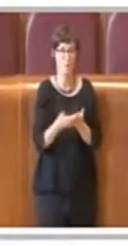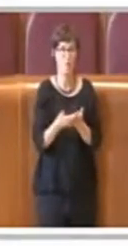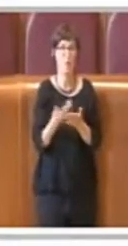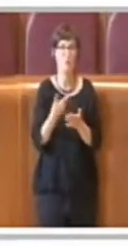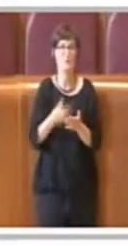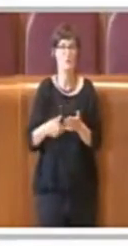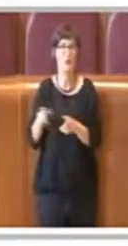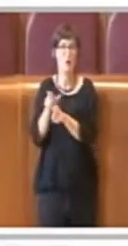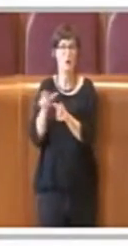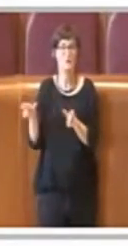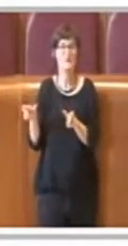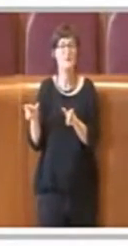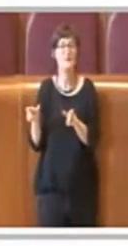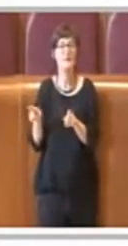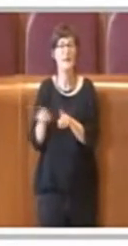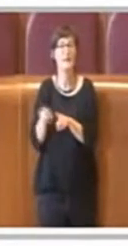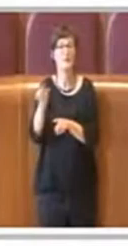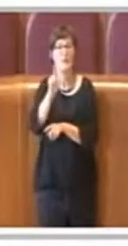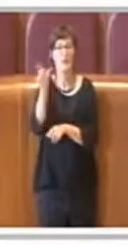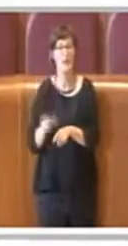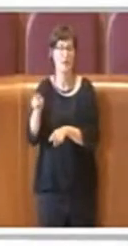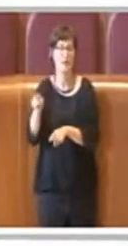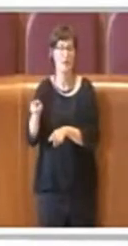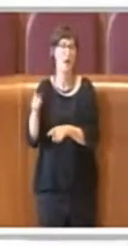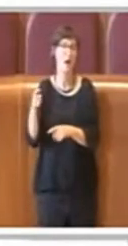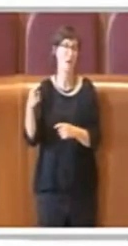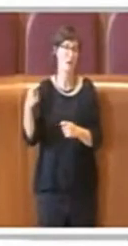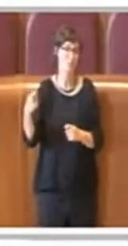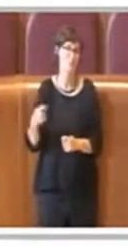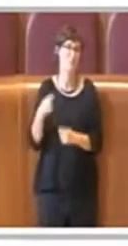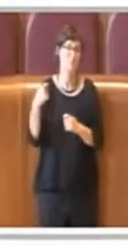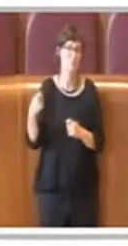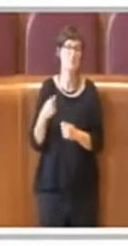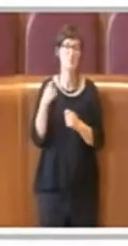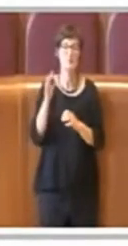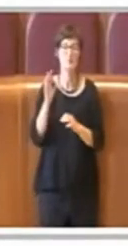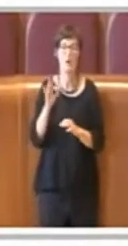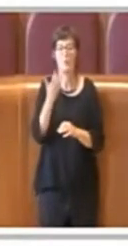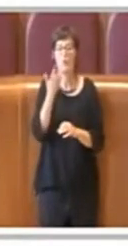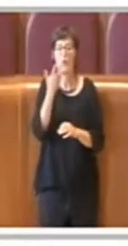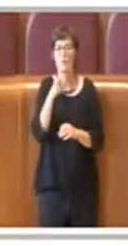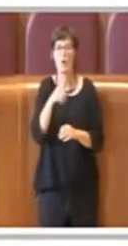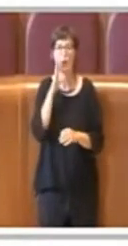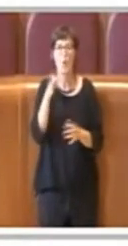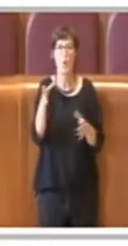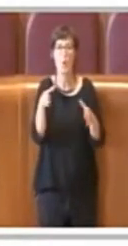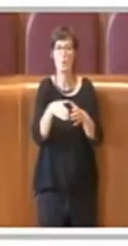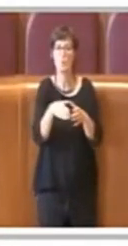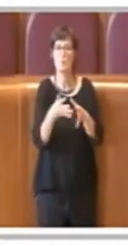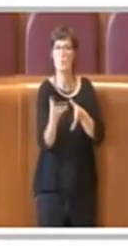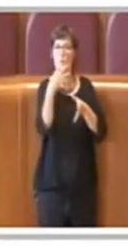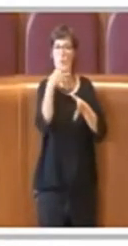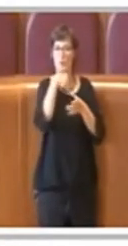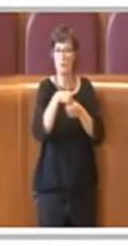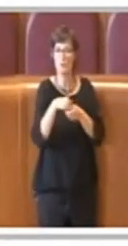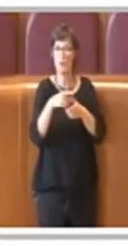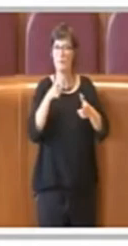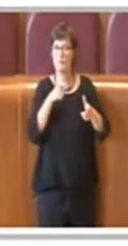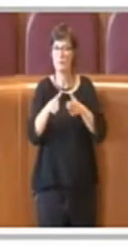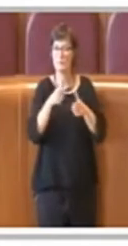nel testo il coinvolgimento obbligatorio delle consulte per atti di loro competenza chiaramente, vogliamo